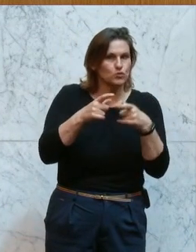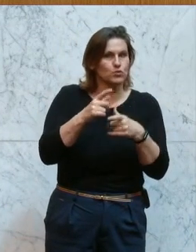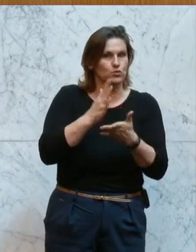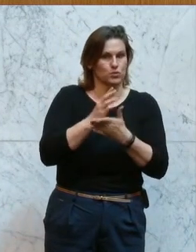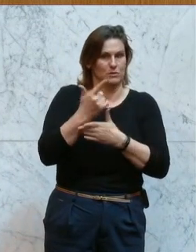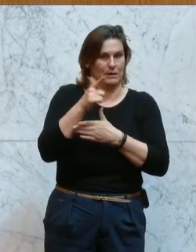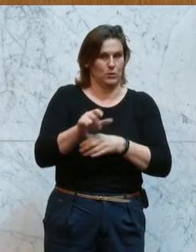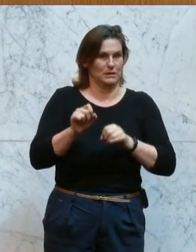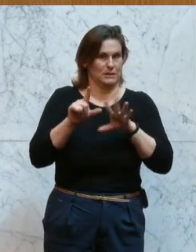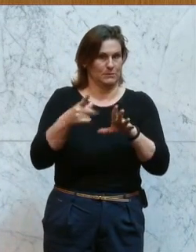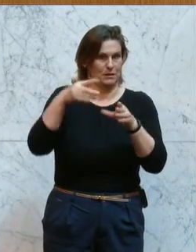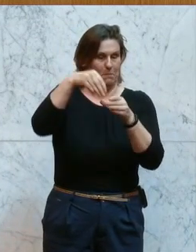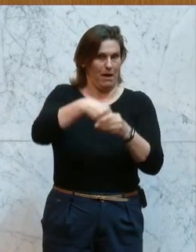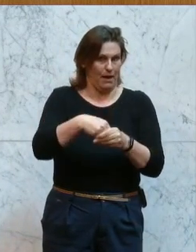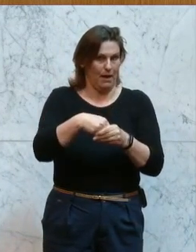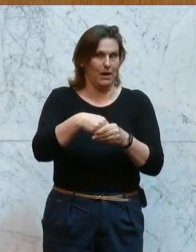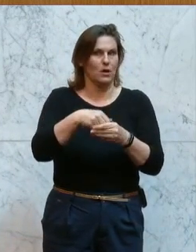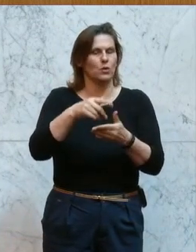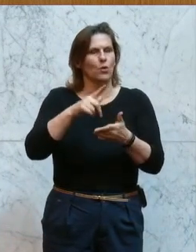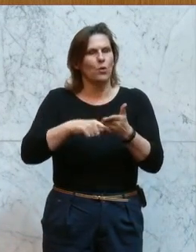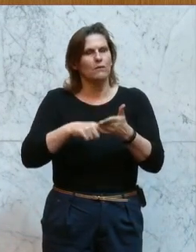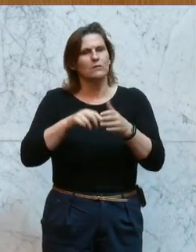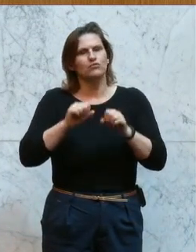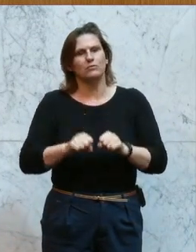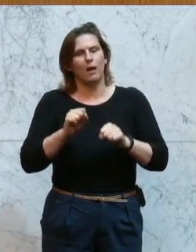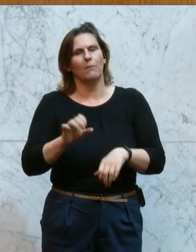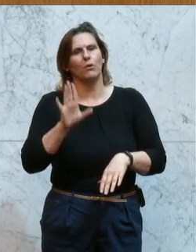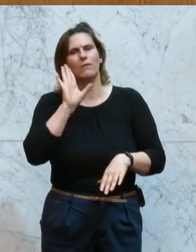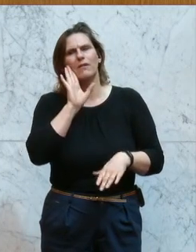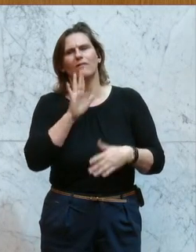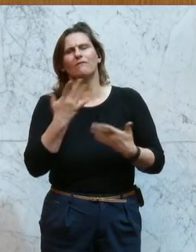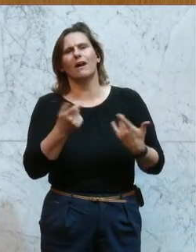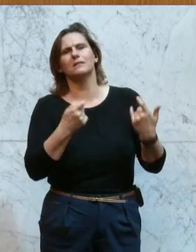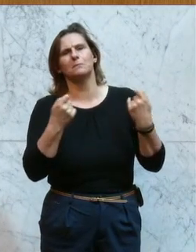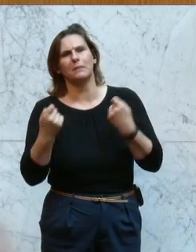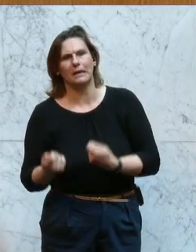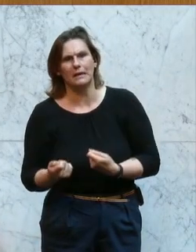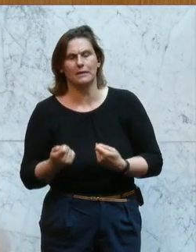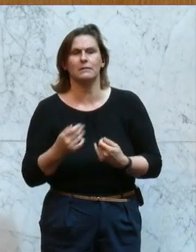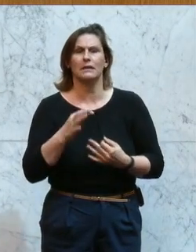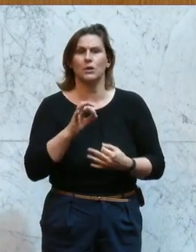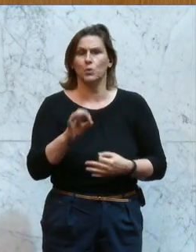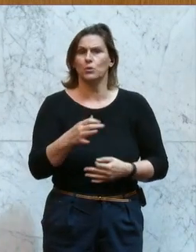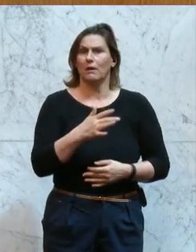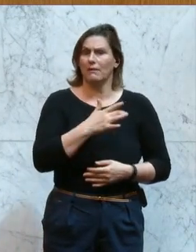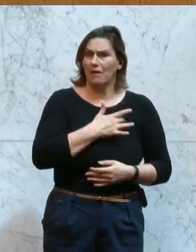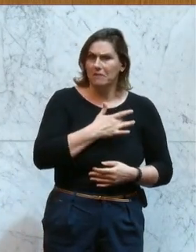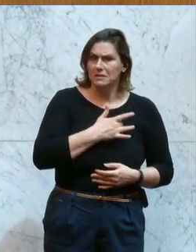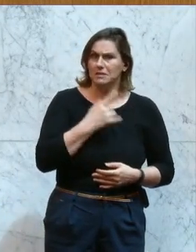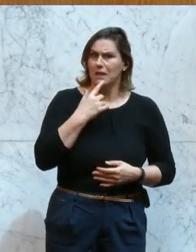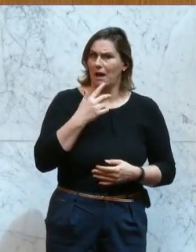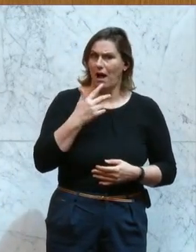allzu oft habe ich gehört, was bringt denn so ein Untersuchungsausschuss? Ich kann guten Gewissens für mich sagen, alle drei